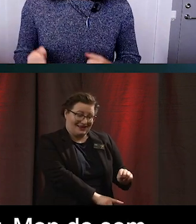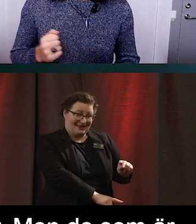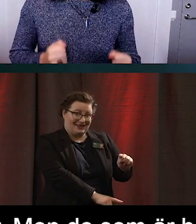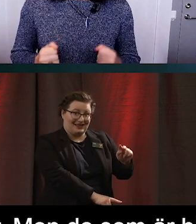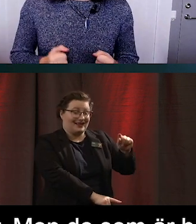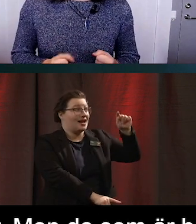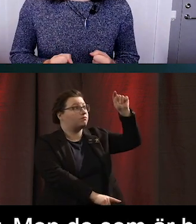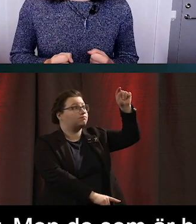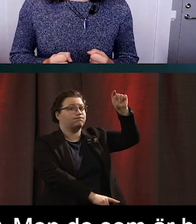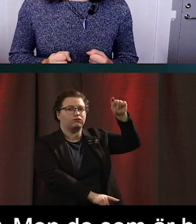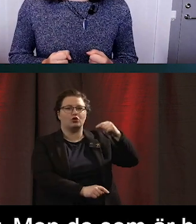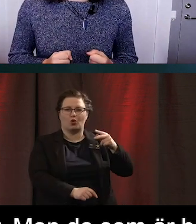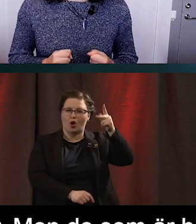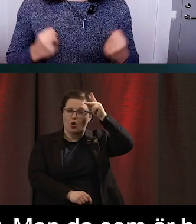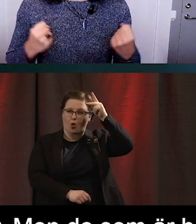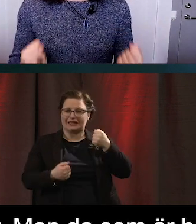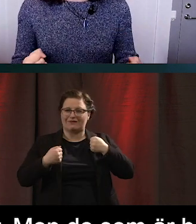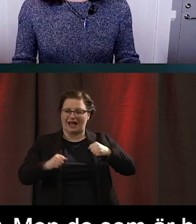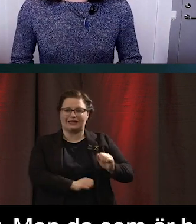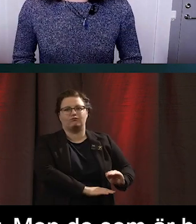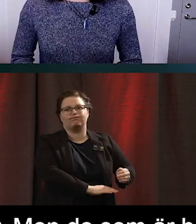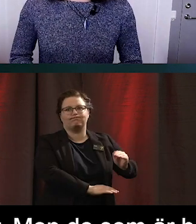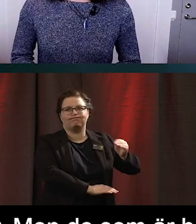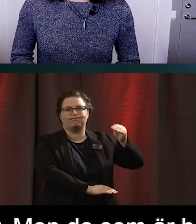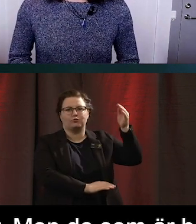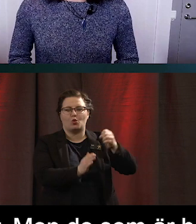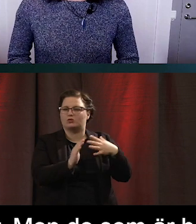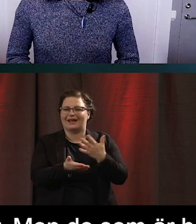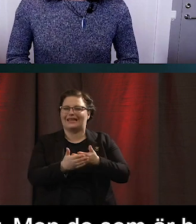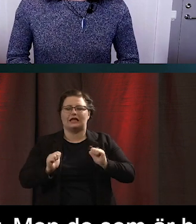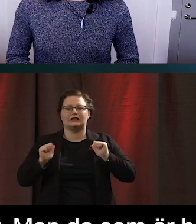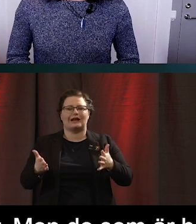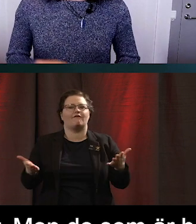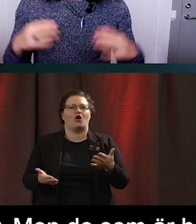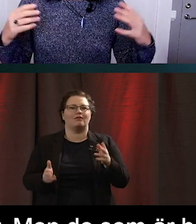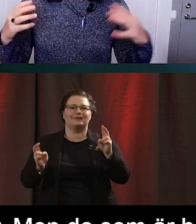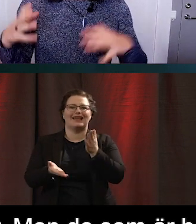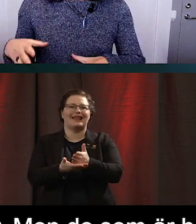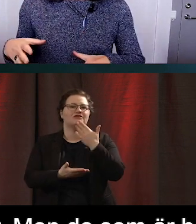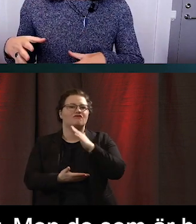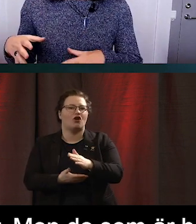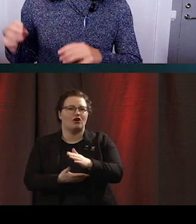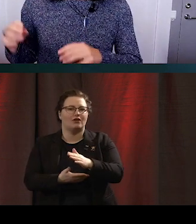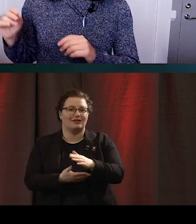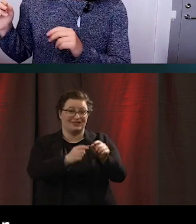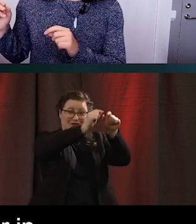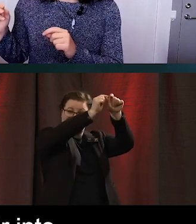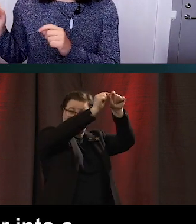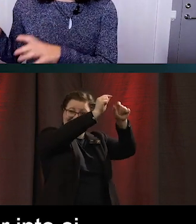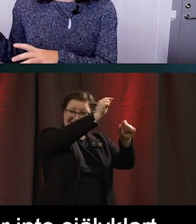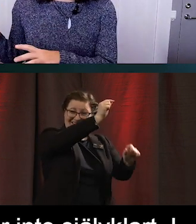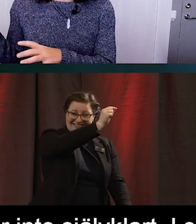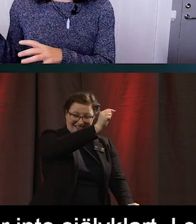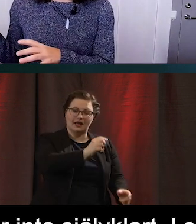ökar den kognitiva ansträngningen för det är inte självklart vad som är rätt var. Och i den här skalan så betyder